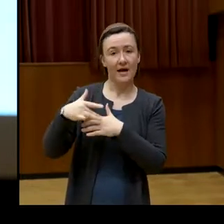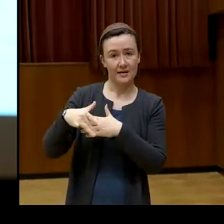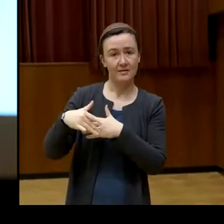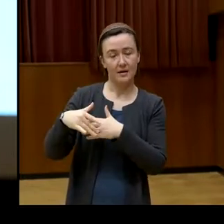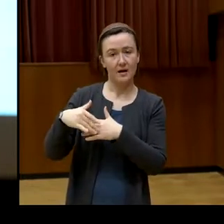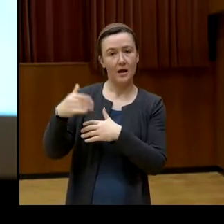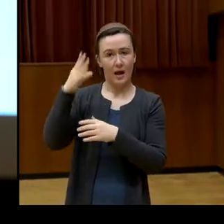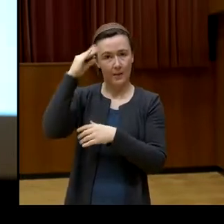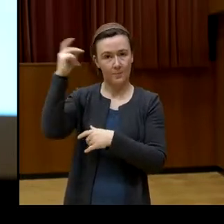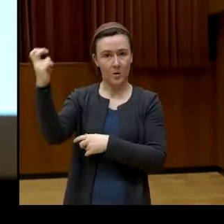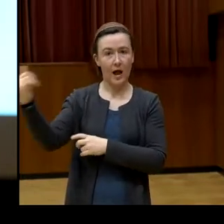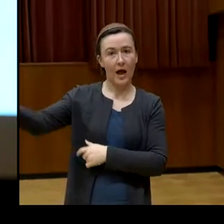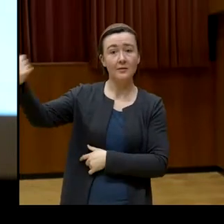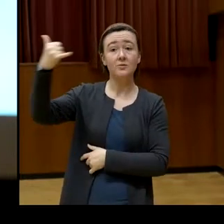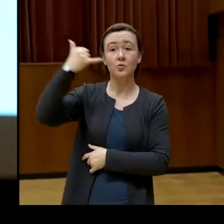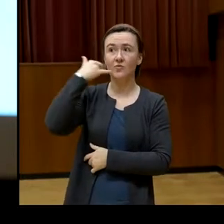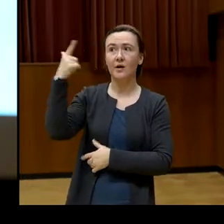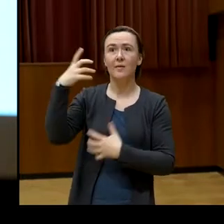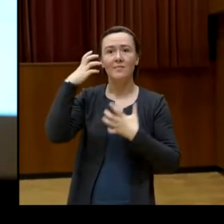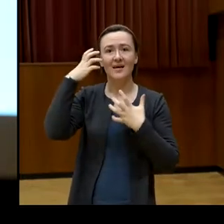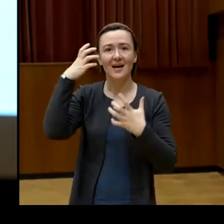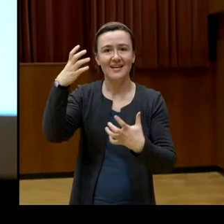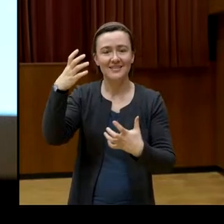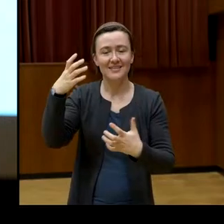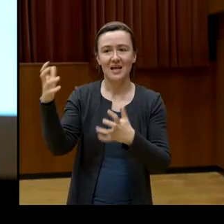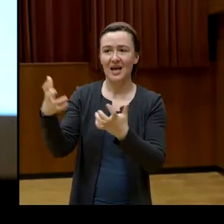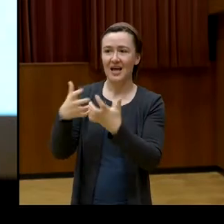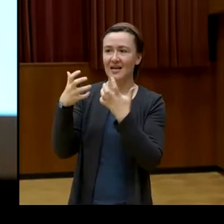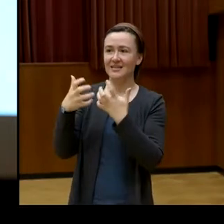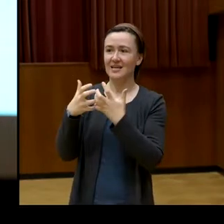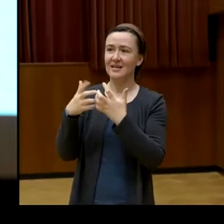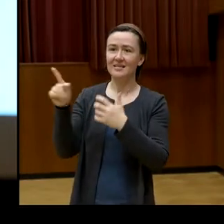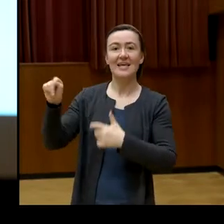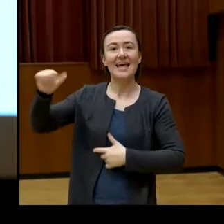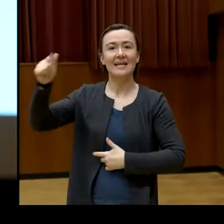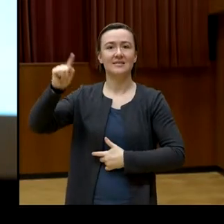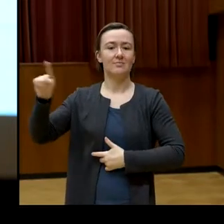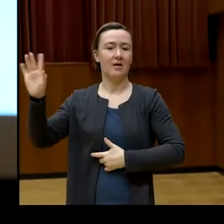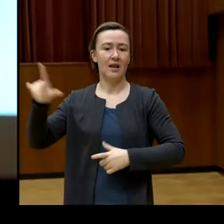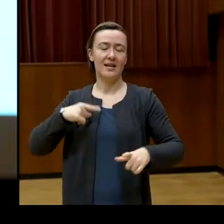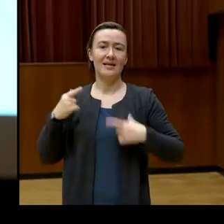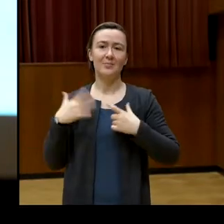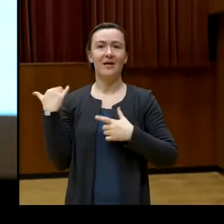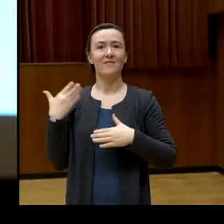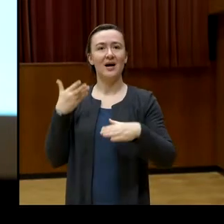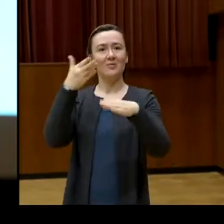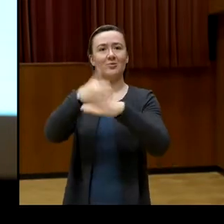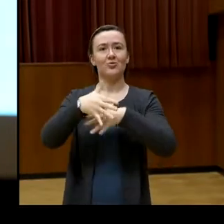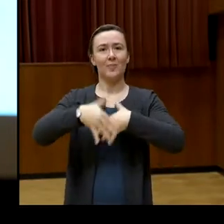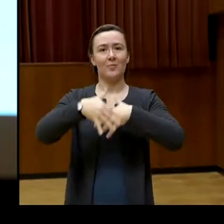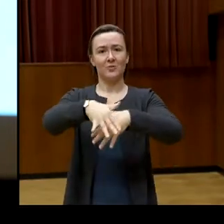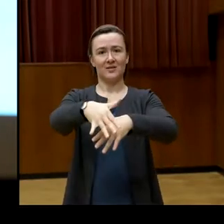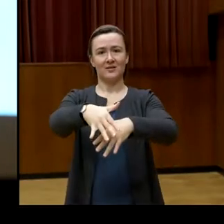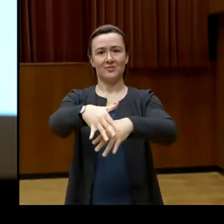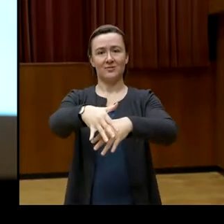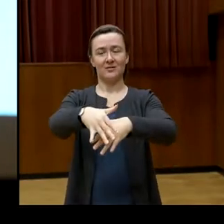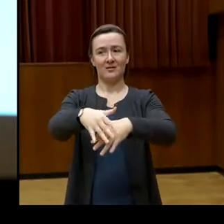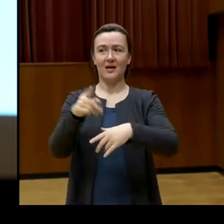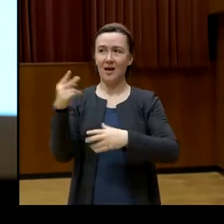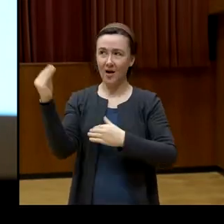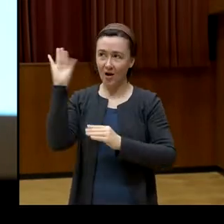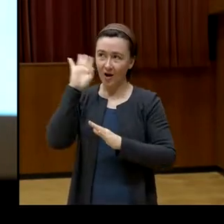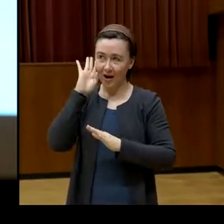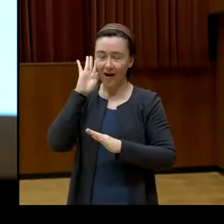und mir gesagt, dass sie zum ersten Mal in ihrem Leben auf einer Demonstration war. Ehrlich gesagt, das macht mir Mut. Vielen Dank.